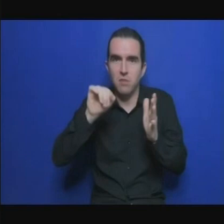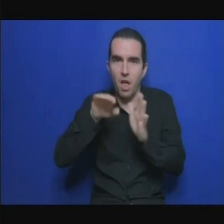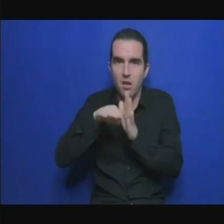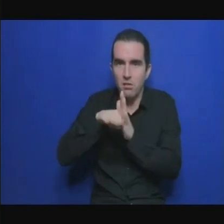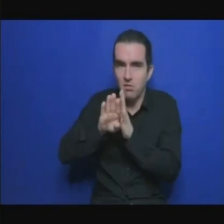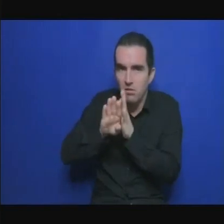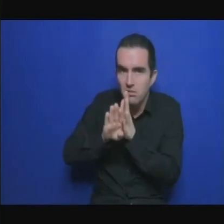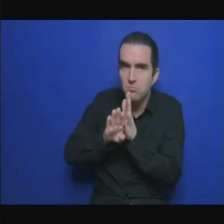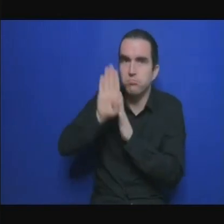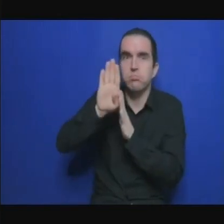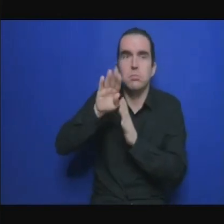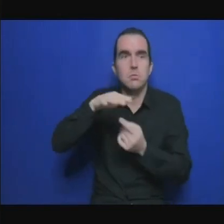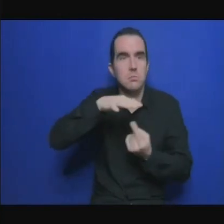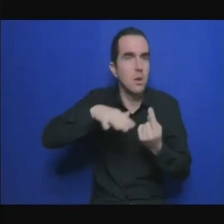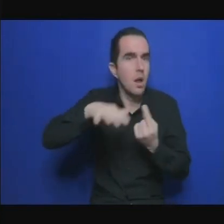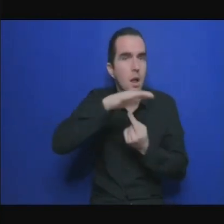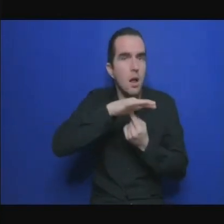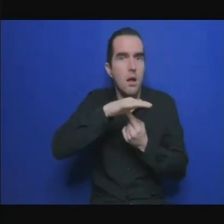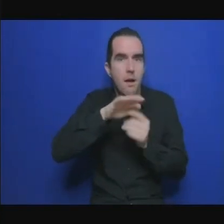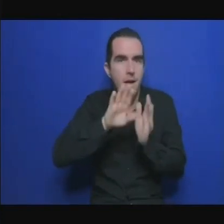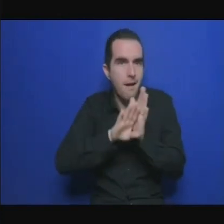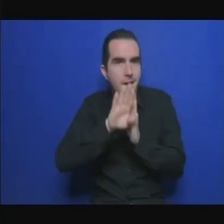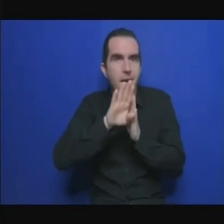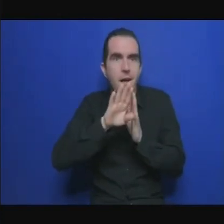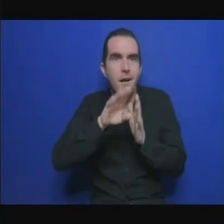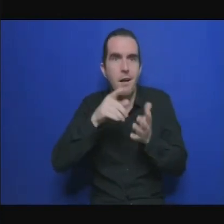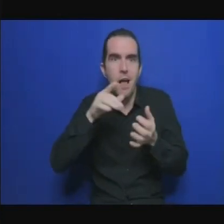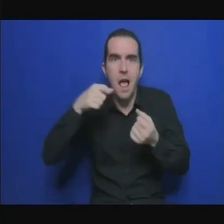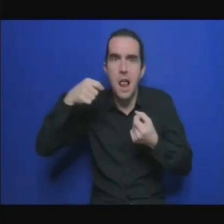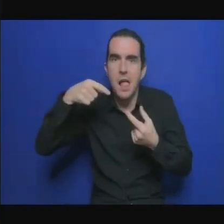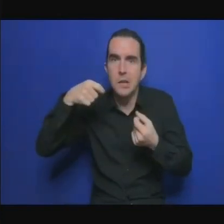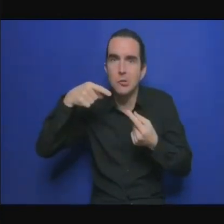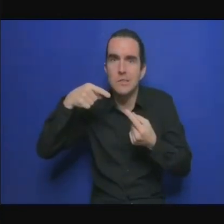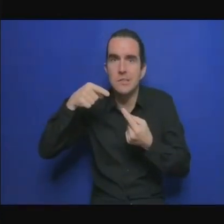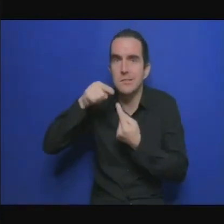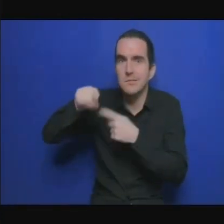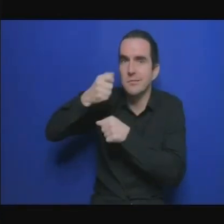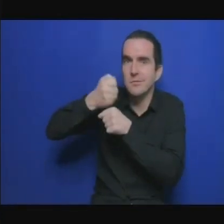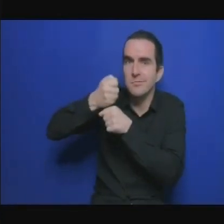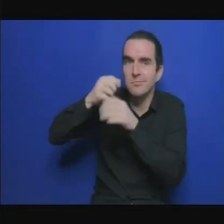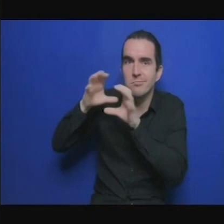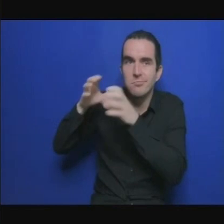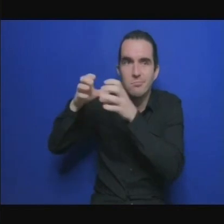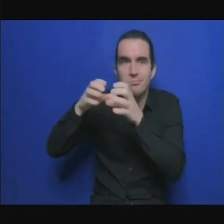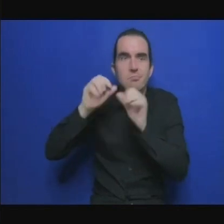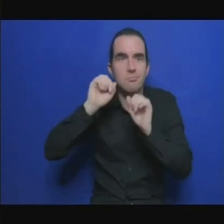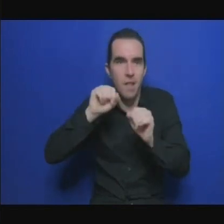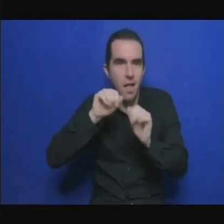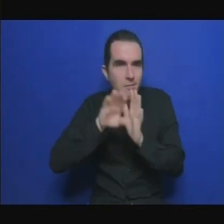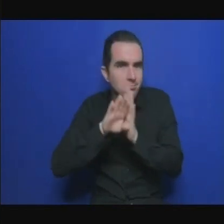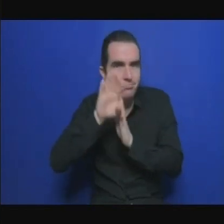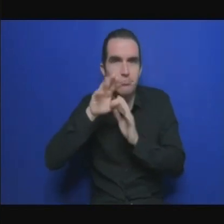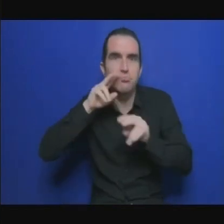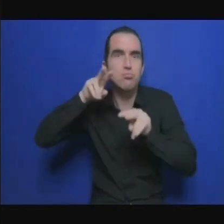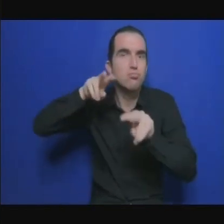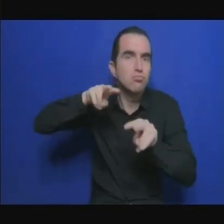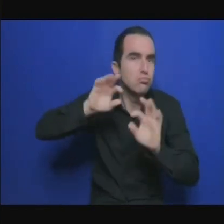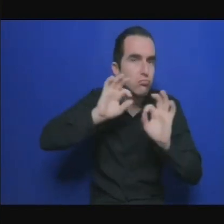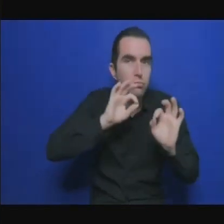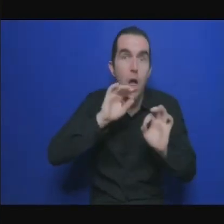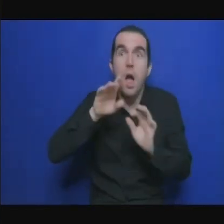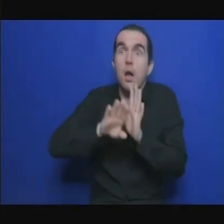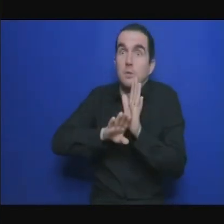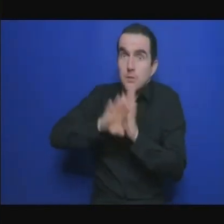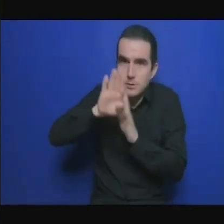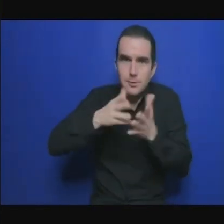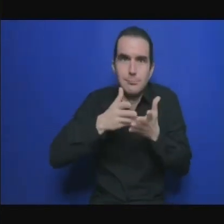optimiser leur performance donc il parle là je pense de l'aspect transparence la façon dont ces sociétés publiques sont